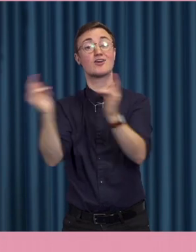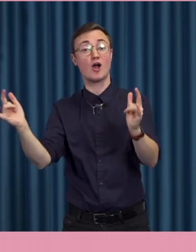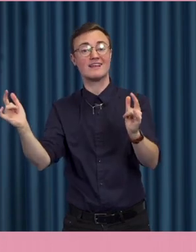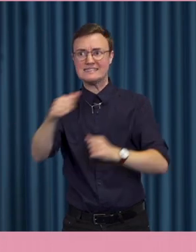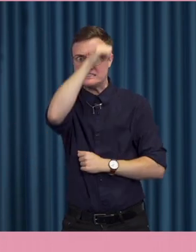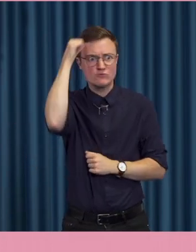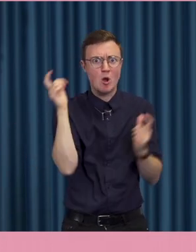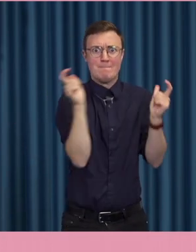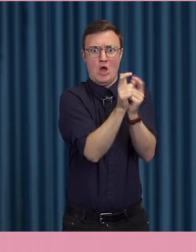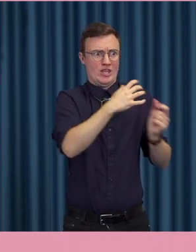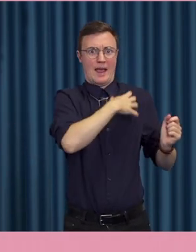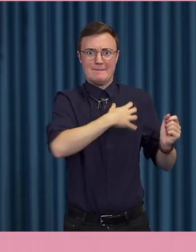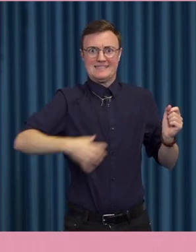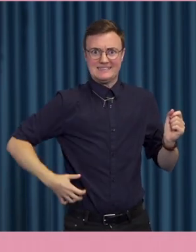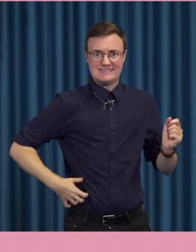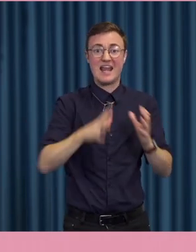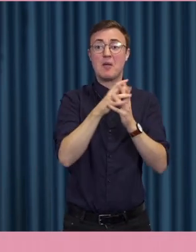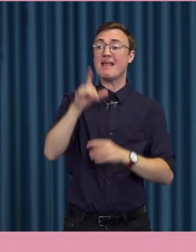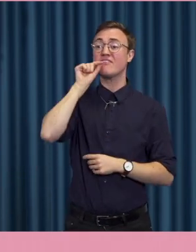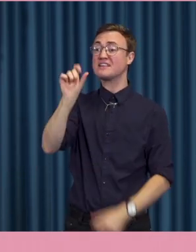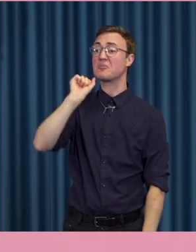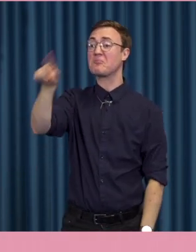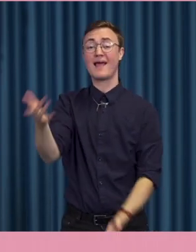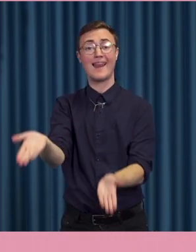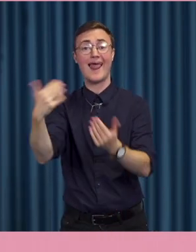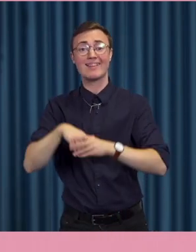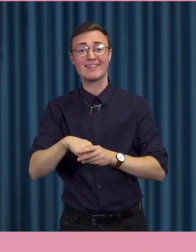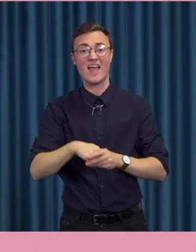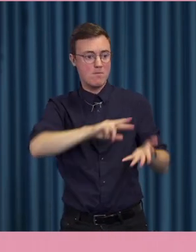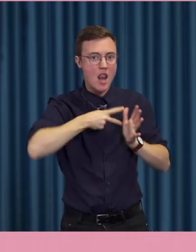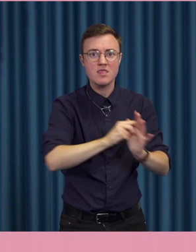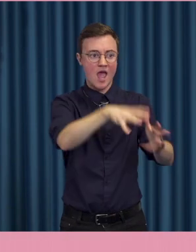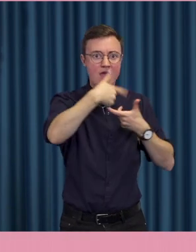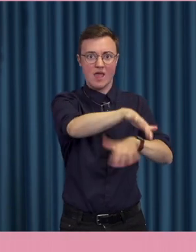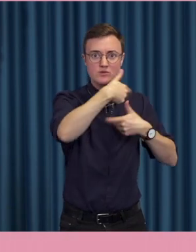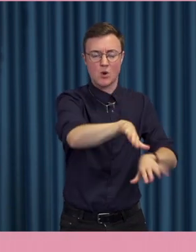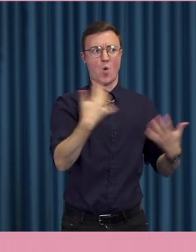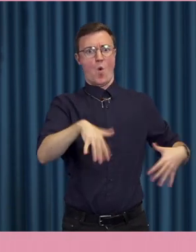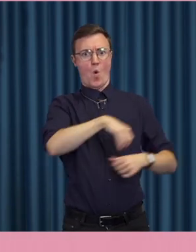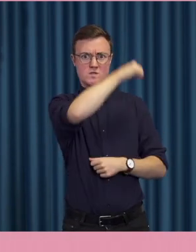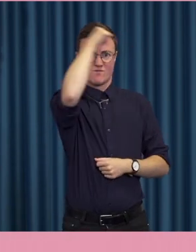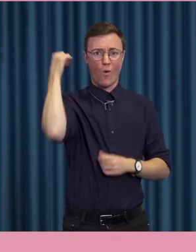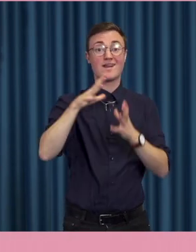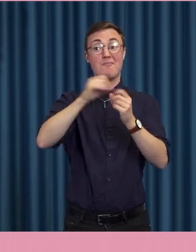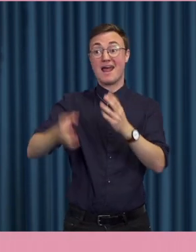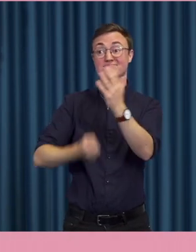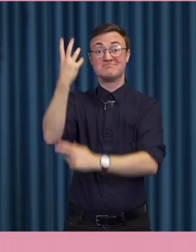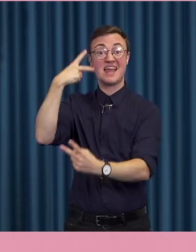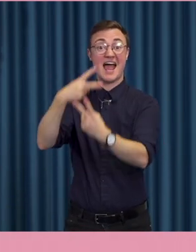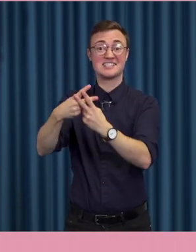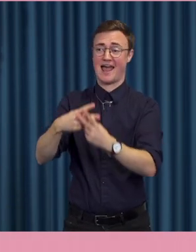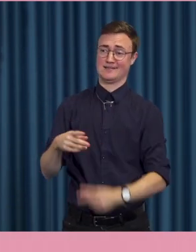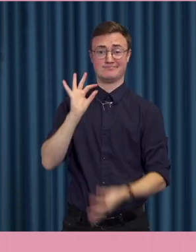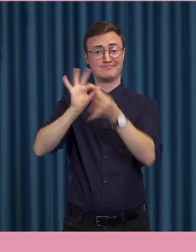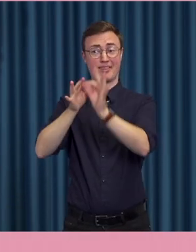lätt att skicka ett meddelande om dem på Twitter. Det är omständligt att ordna en demonstration, men enkelt att starta en hashtag. Och i många fall